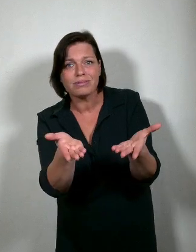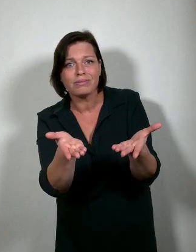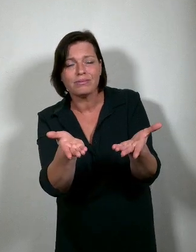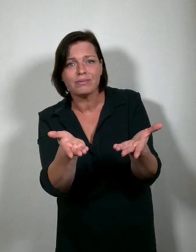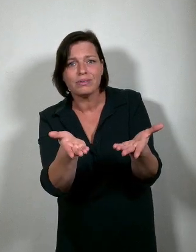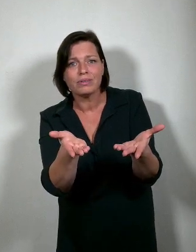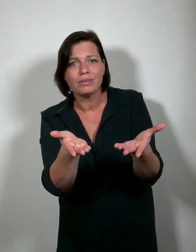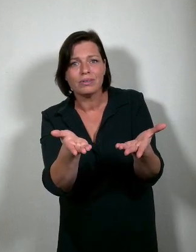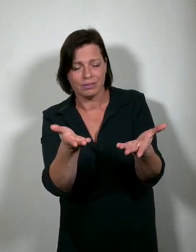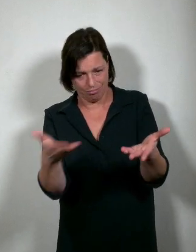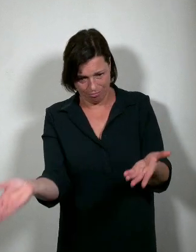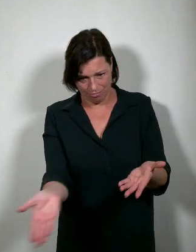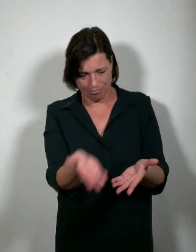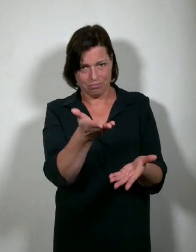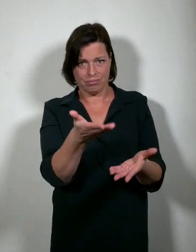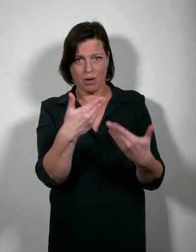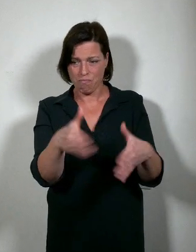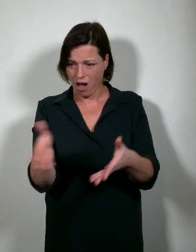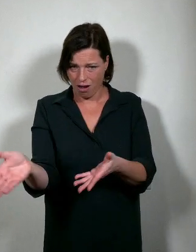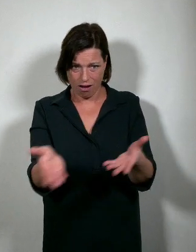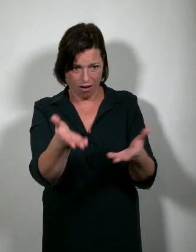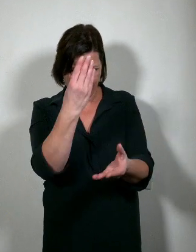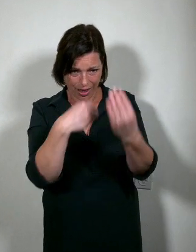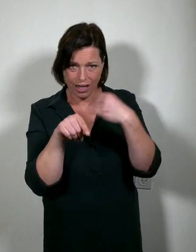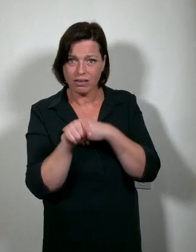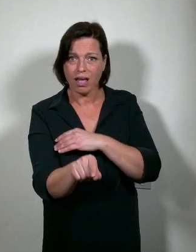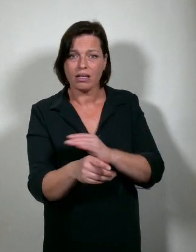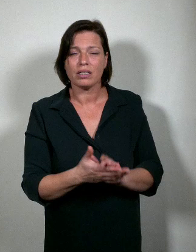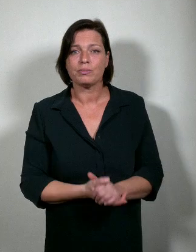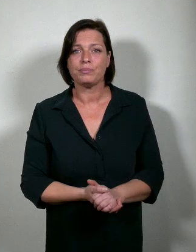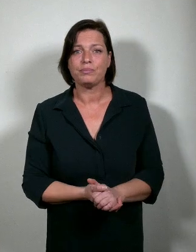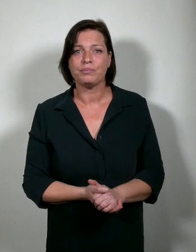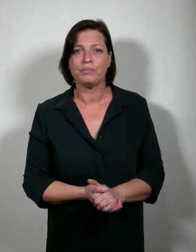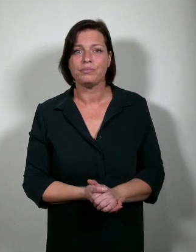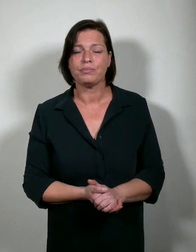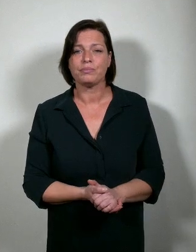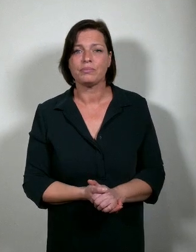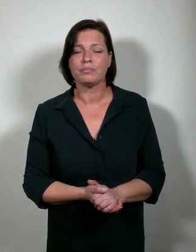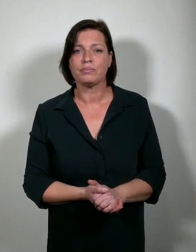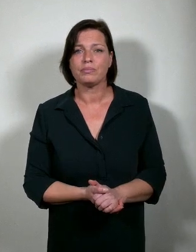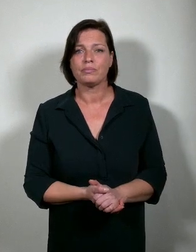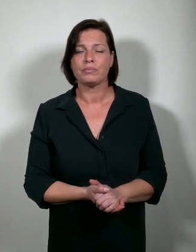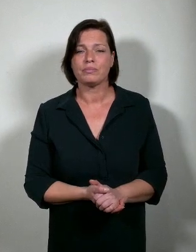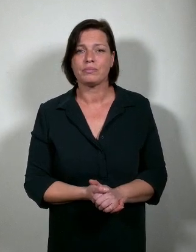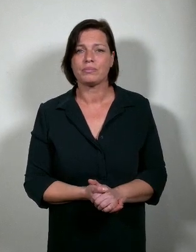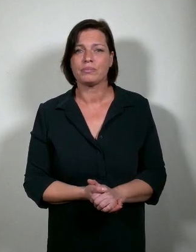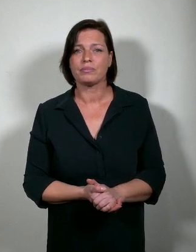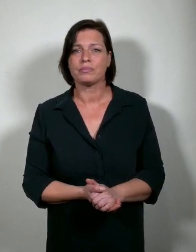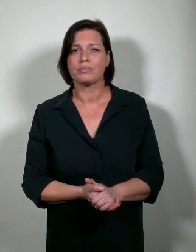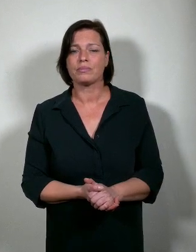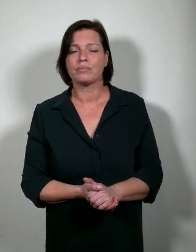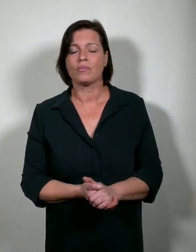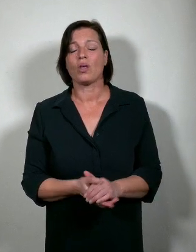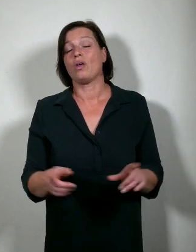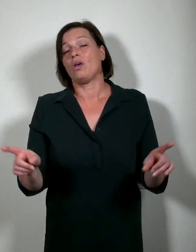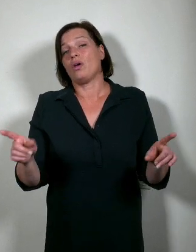onze studenten in die wereld onder te dompelen. Zoals het wat mij betreft ook tot